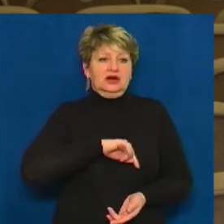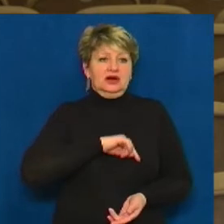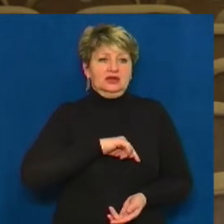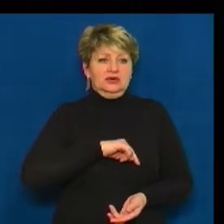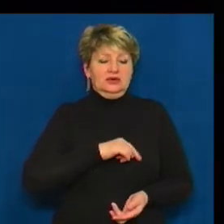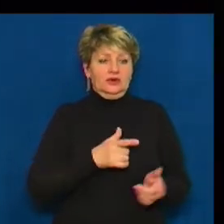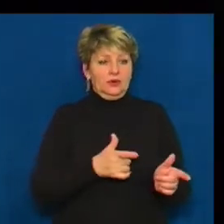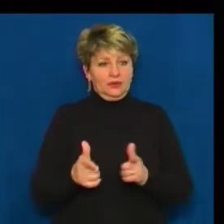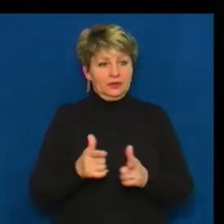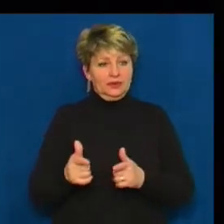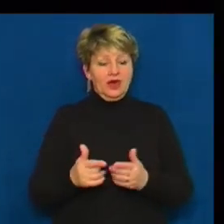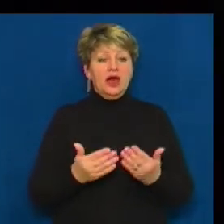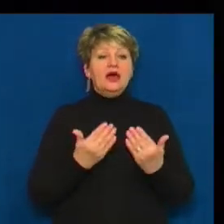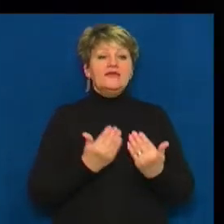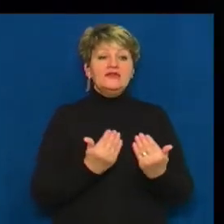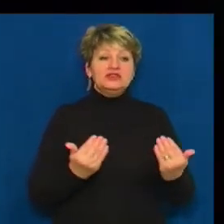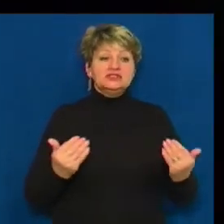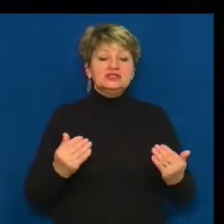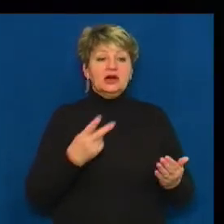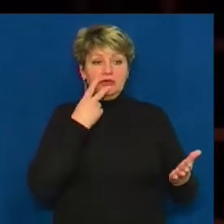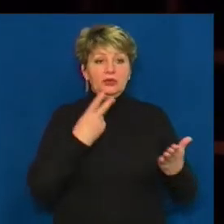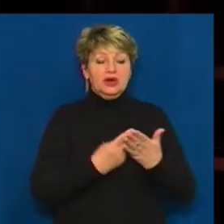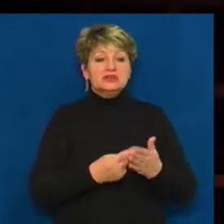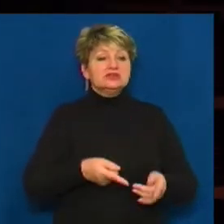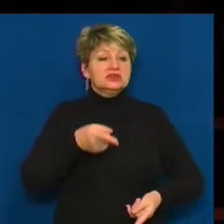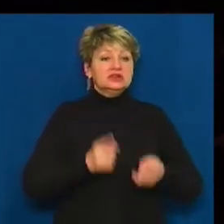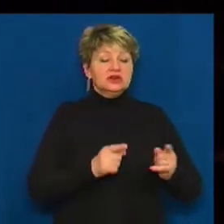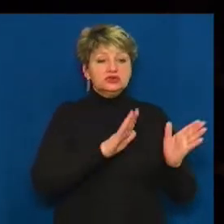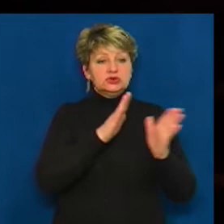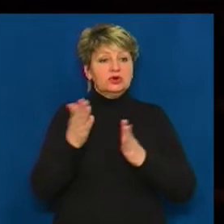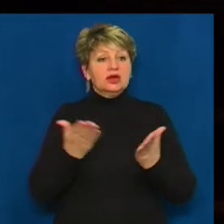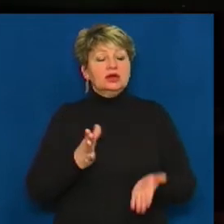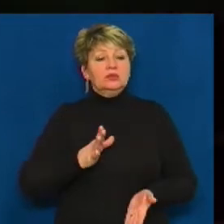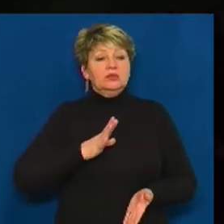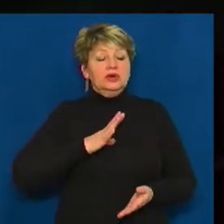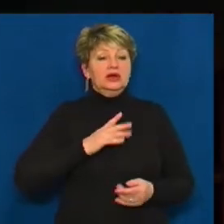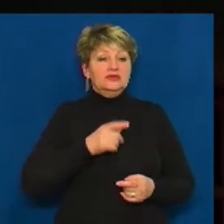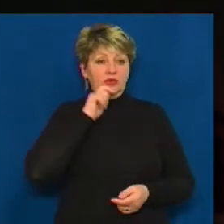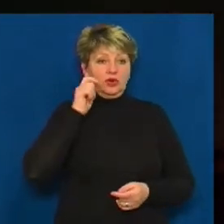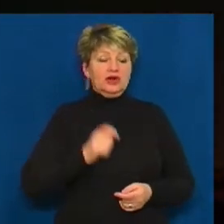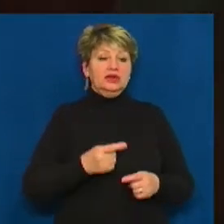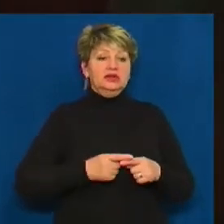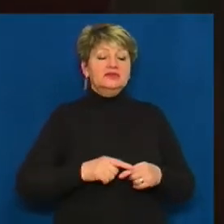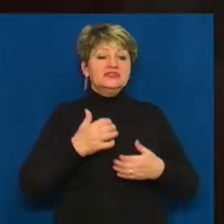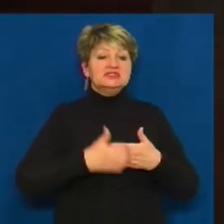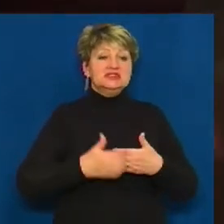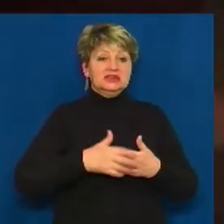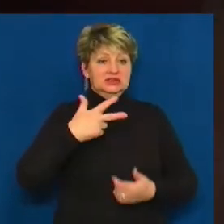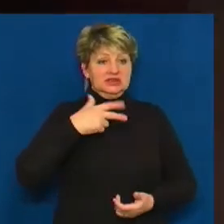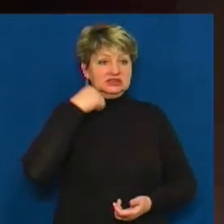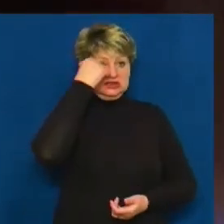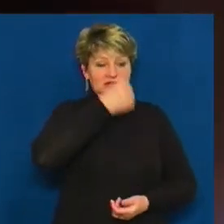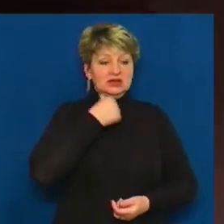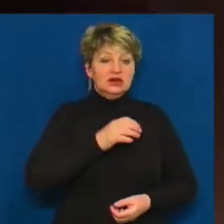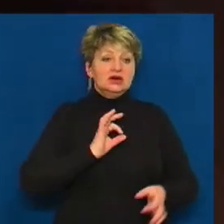гатунку. У виставі зображено реальні події, що відбувалися в Україні всередині 30-х років ХХ століття, розповідає народний